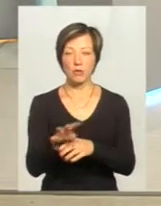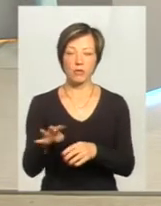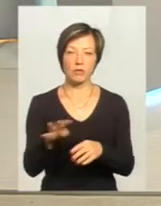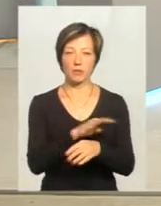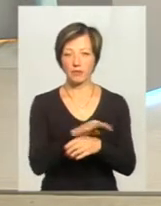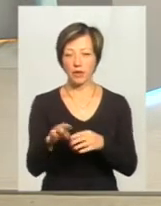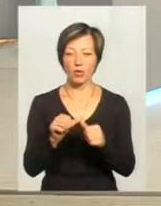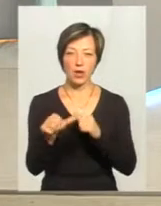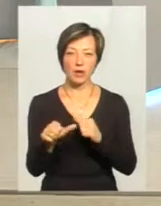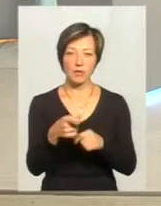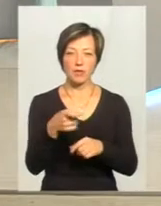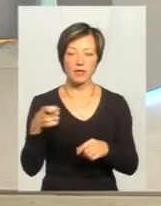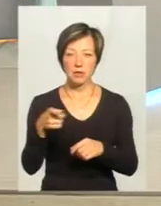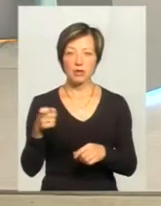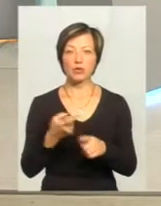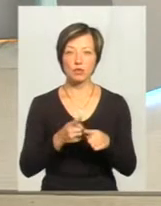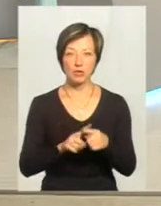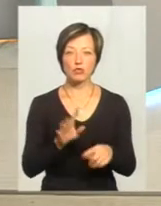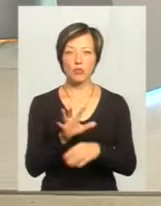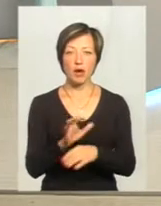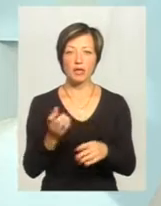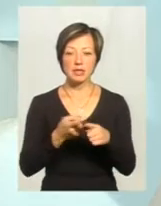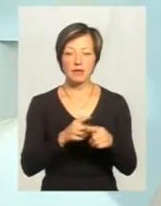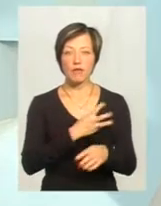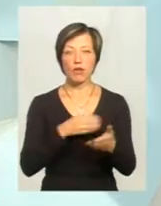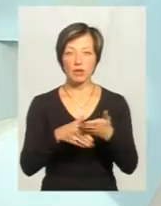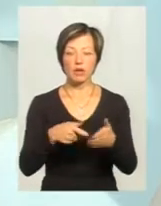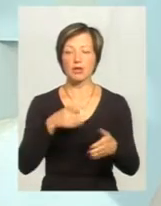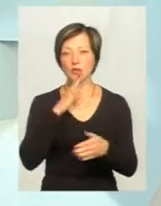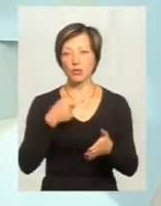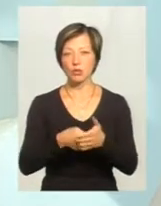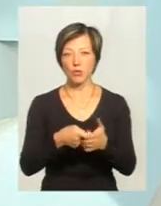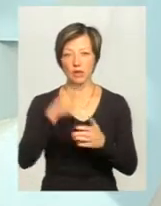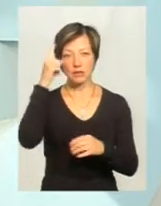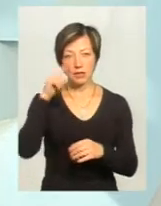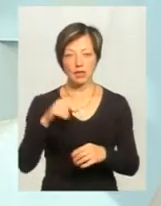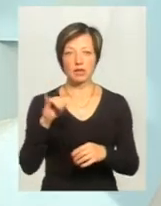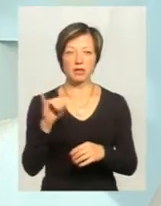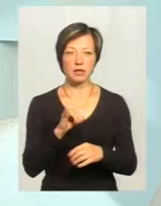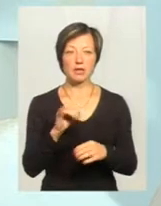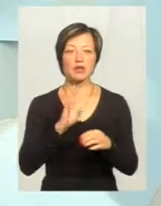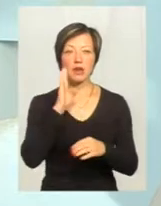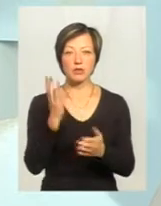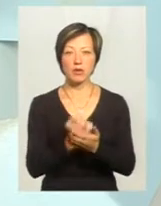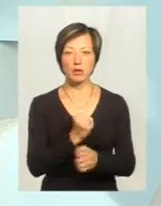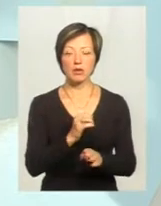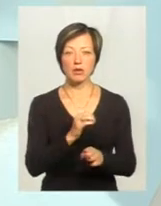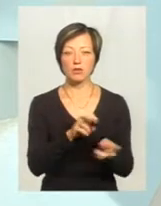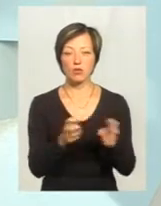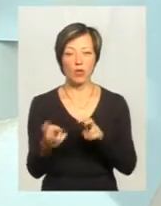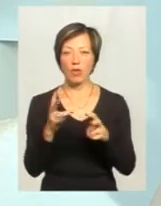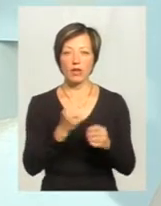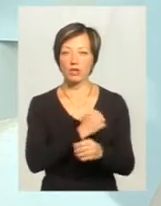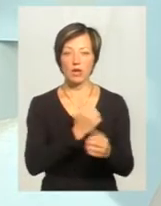окремі там вистріли. Але це собаки, яких ці волонтерки годували, яких вони знали, і вони їх на ранок знаходили мертвими. Але, на жаль, не